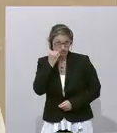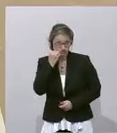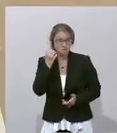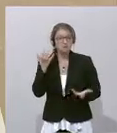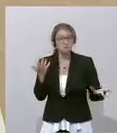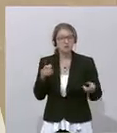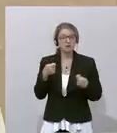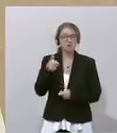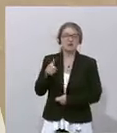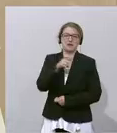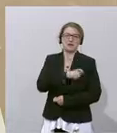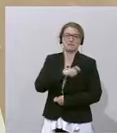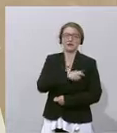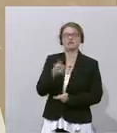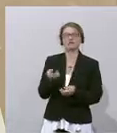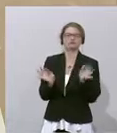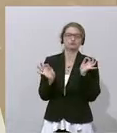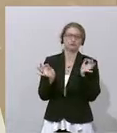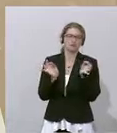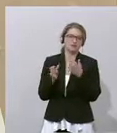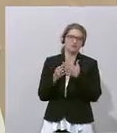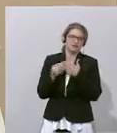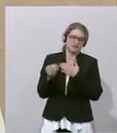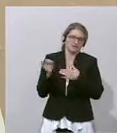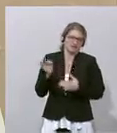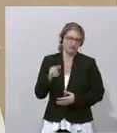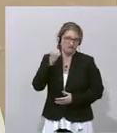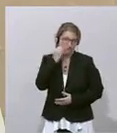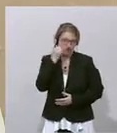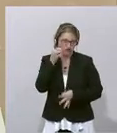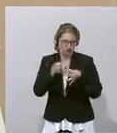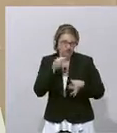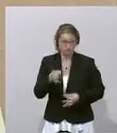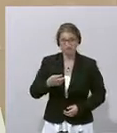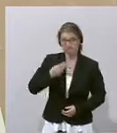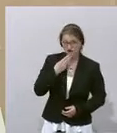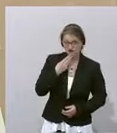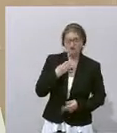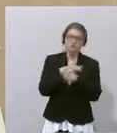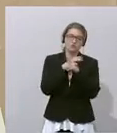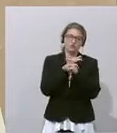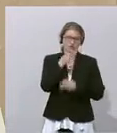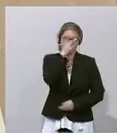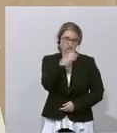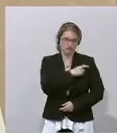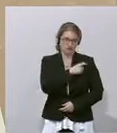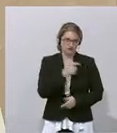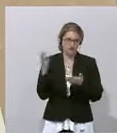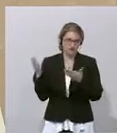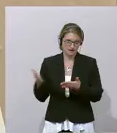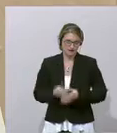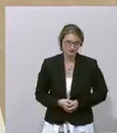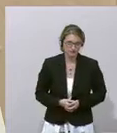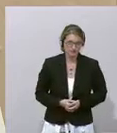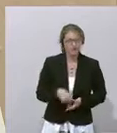Spezialistin für Fake in dieser Republik ist und das ist die Österreichische Volkspartei. Die